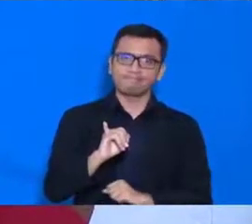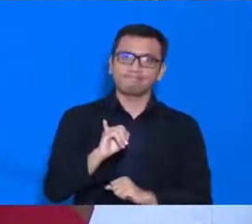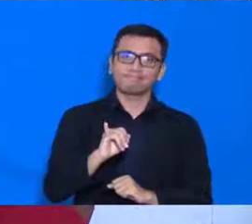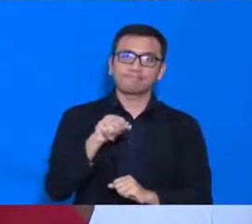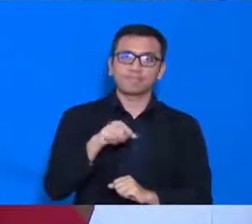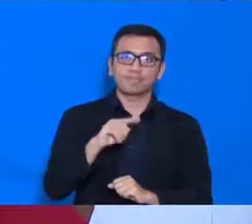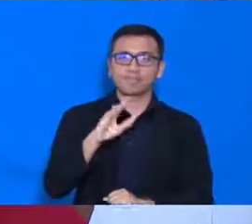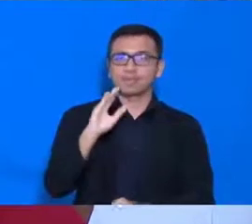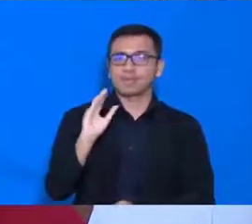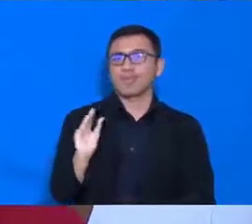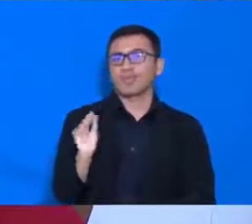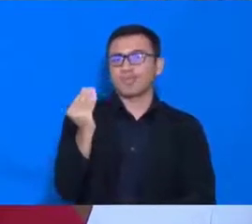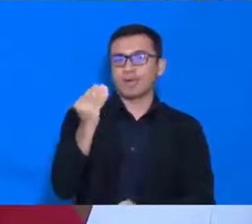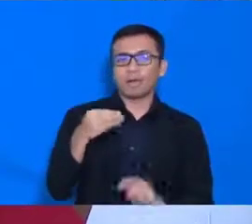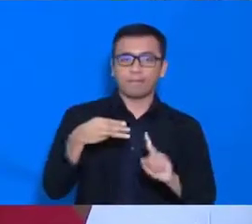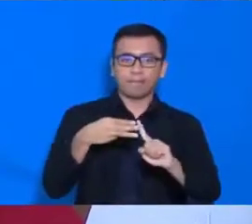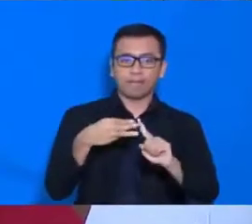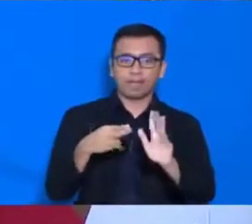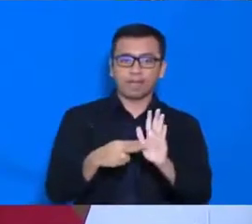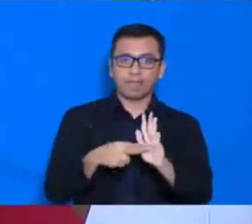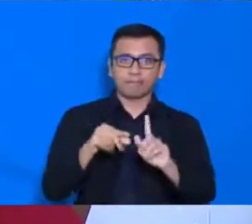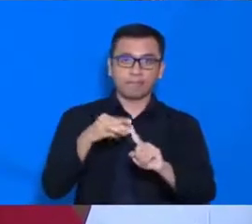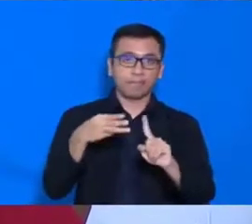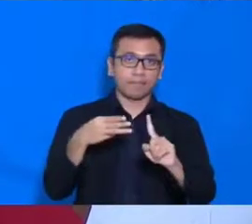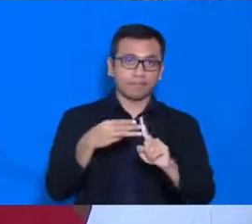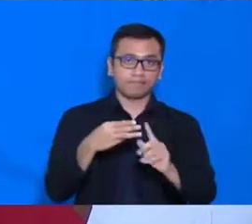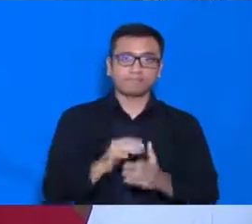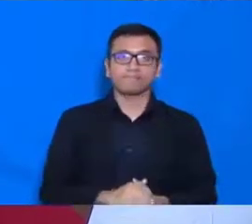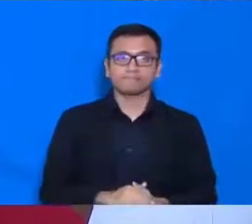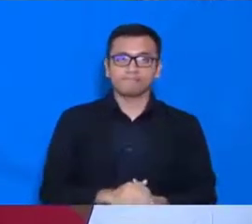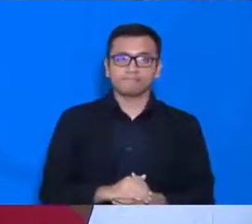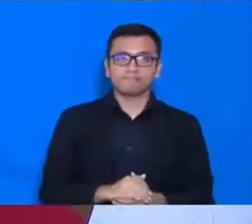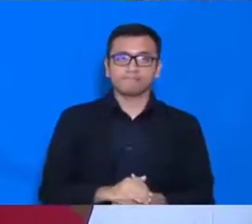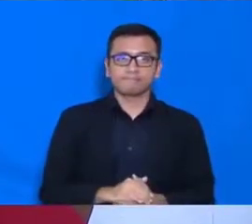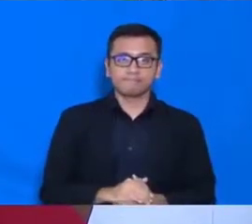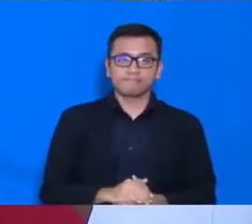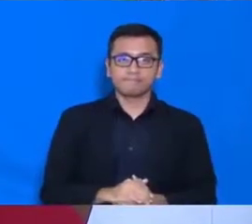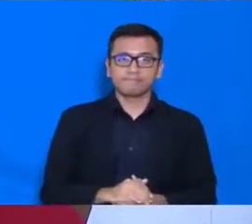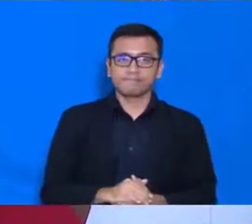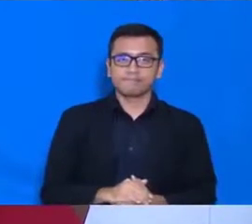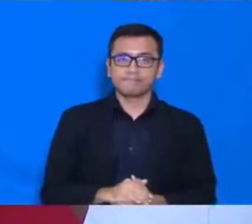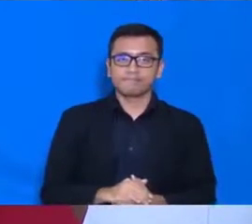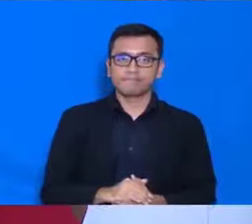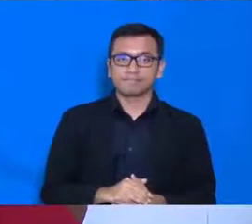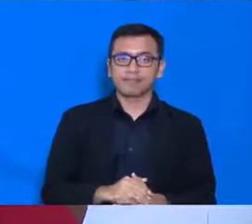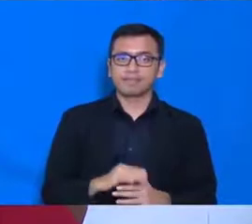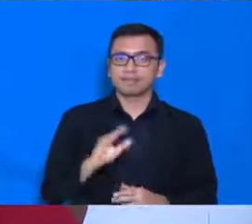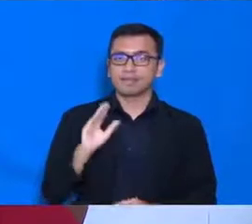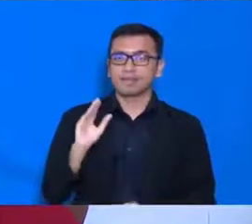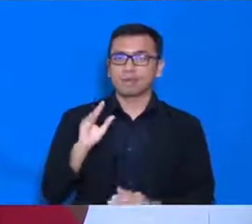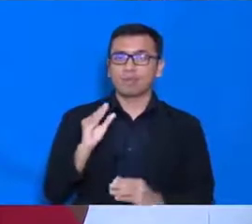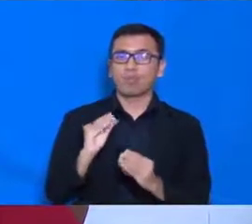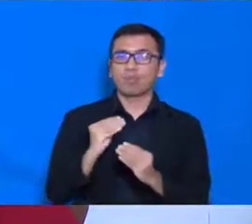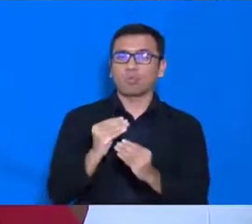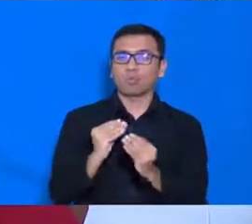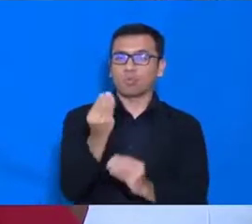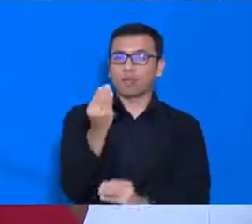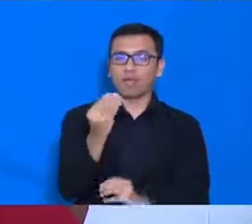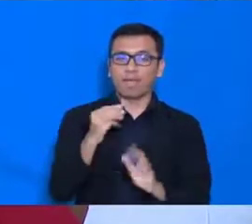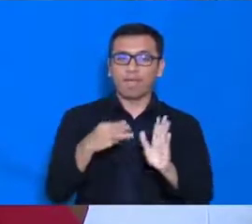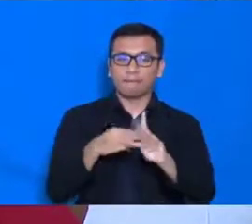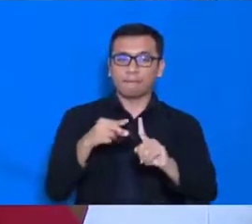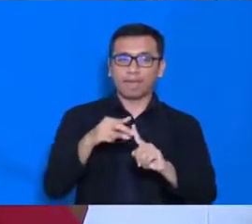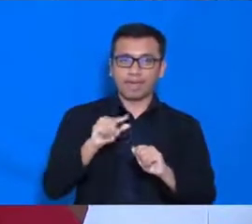BNPB. Saudara-saudara pimpinan MPR yang ikut mendampingi saya pada hari ini, ada Pak